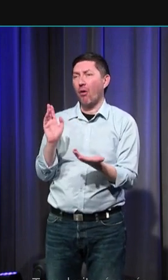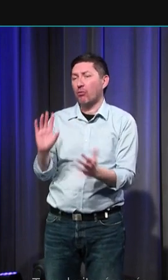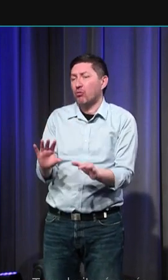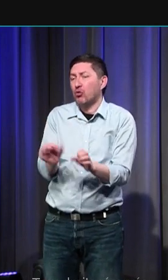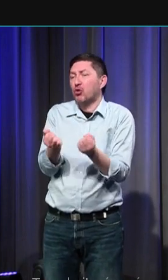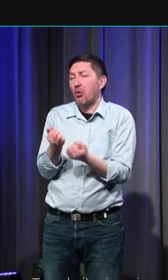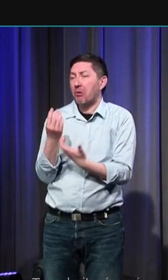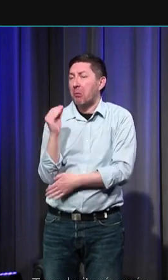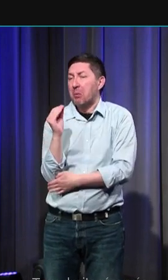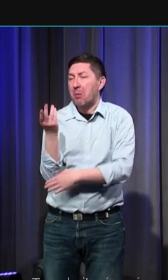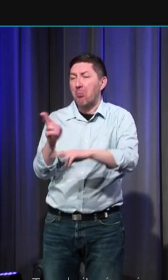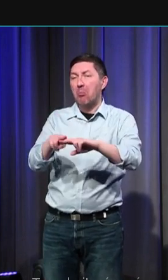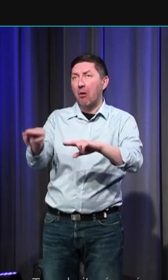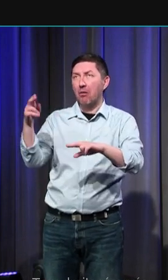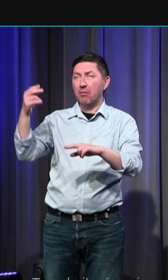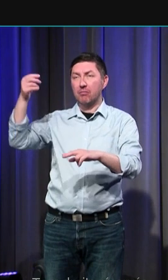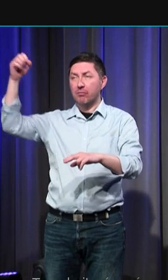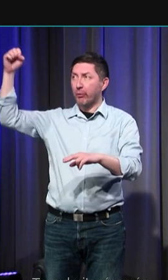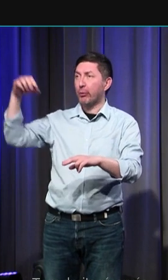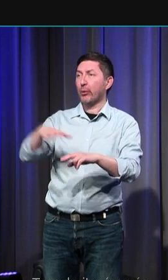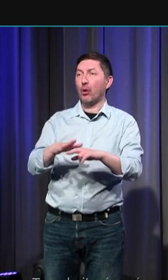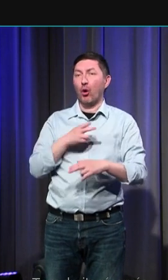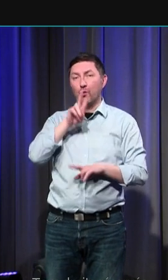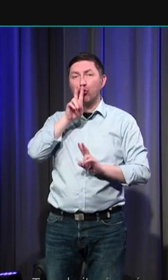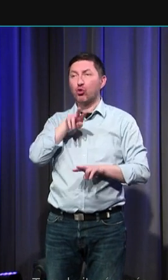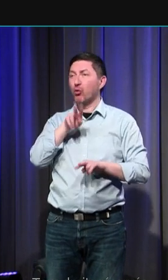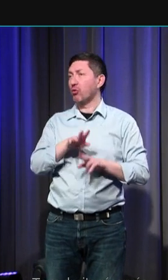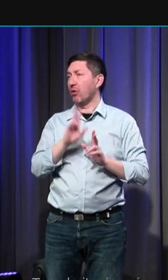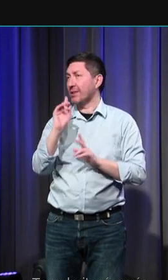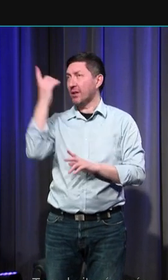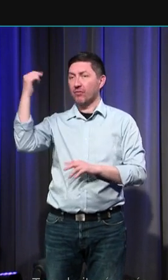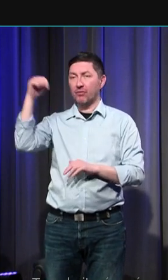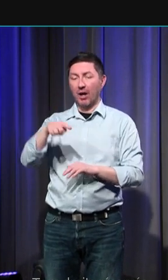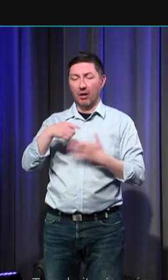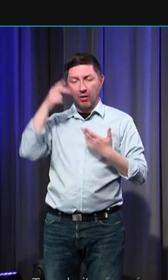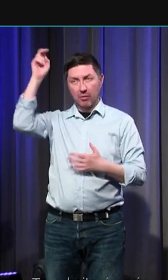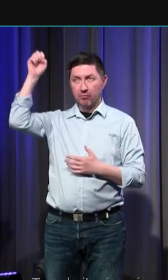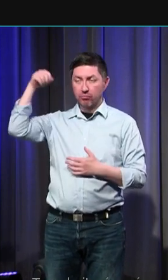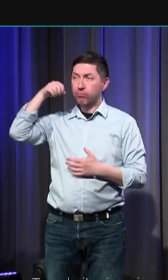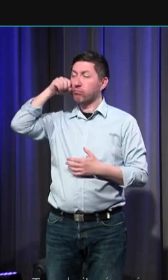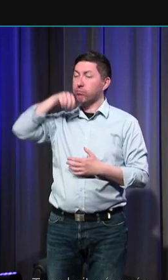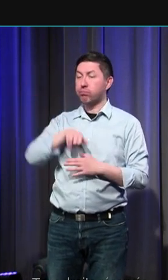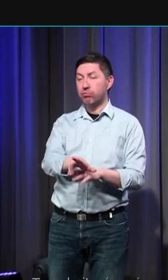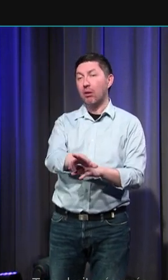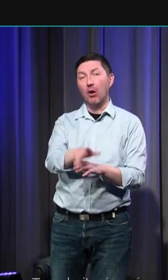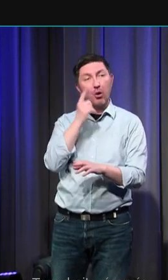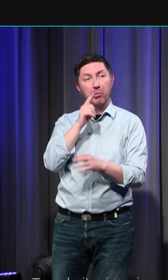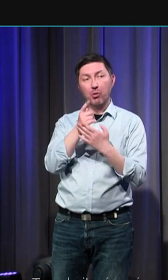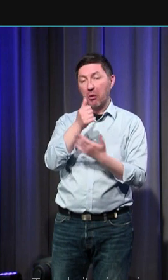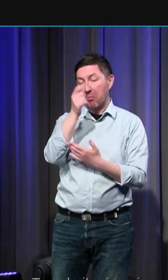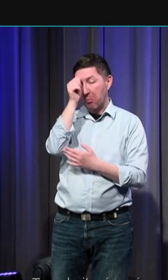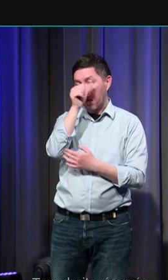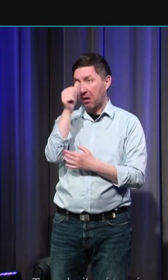Sainte-Marguerite et le souffle divin leur permettent d'enterrer leur enfant en terre sainte alors vous voyez compulser les registres